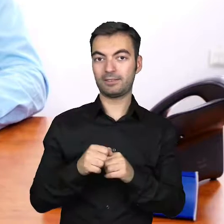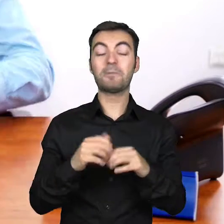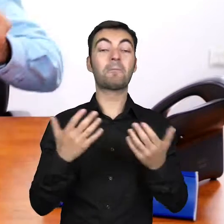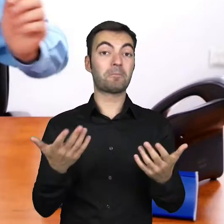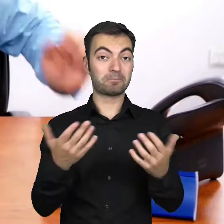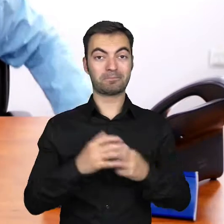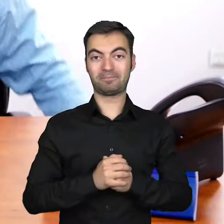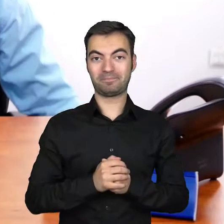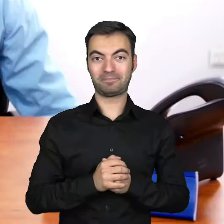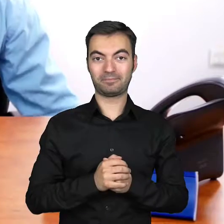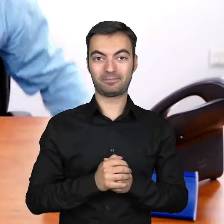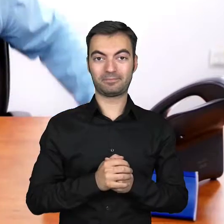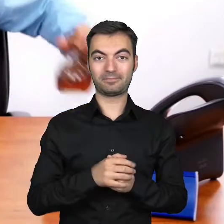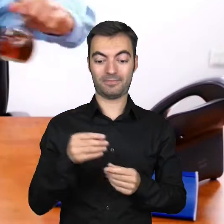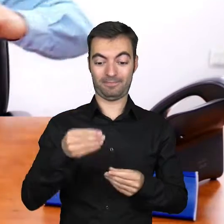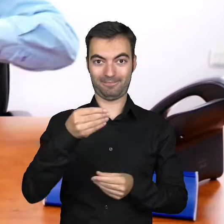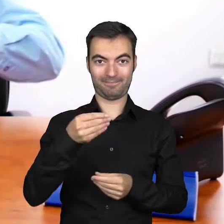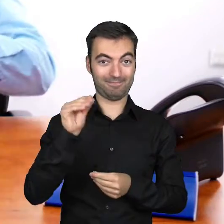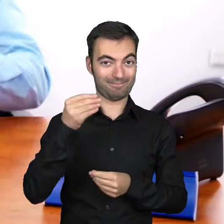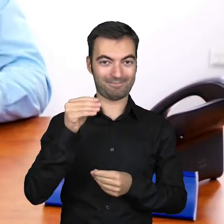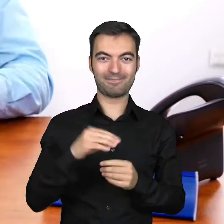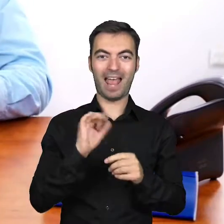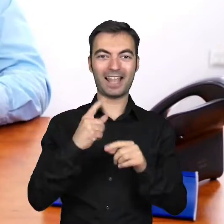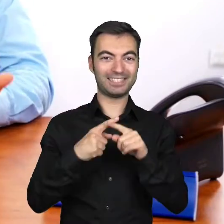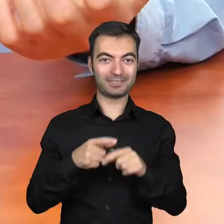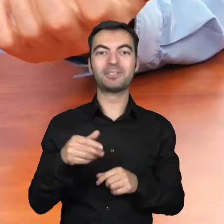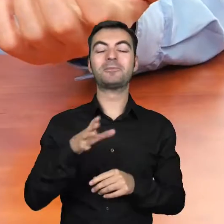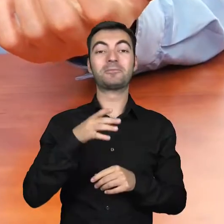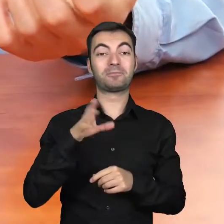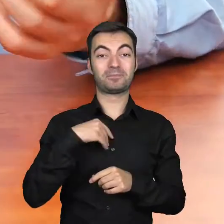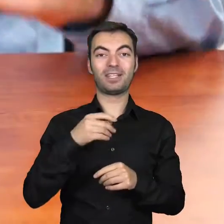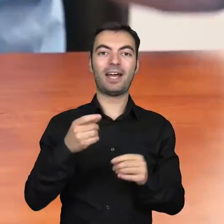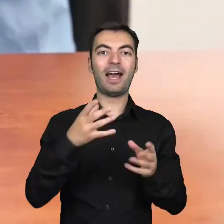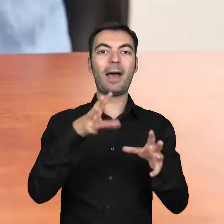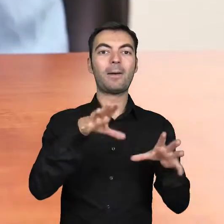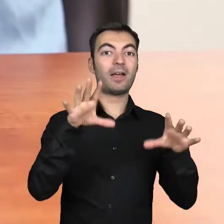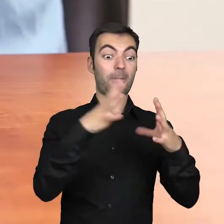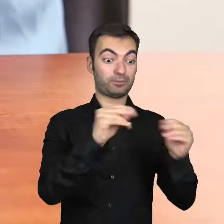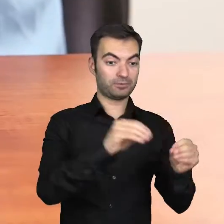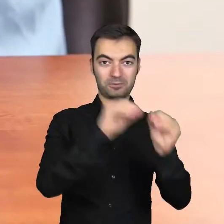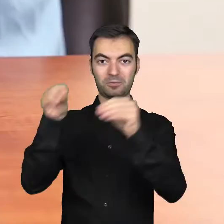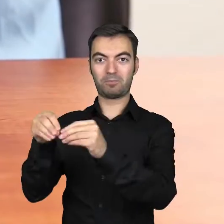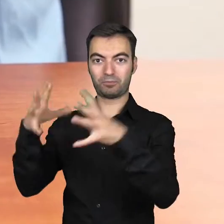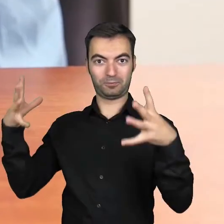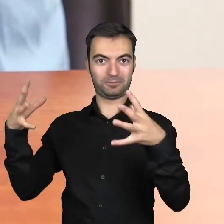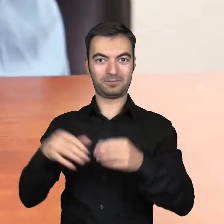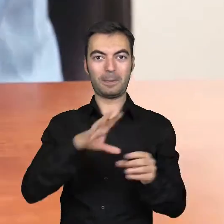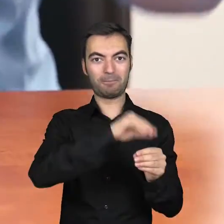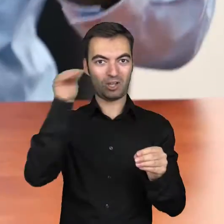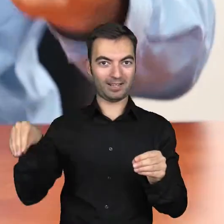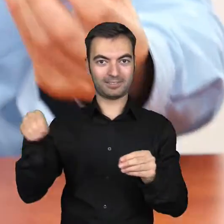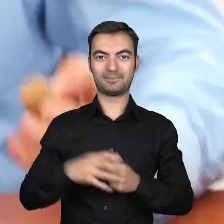odbiorcy. Czyli to taki eliksir, który umożliwia teleportację pieniędzy.